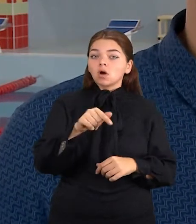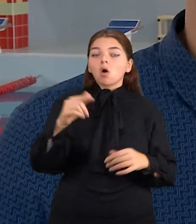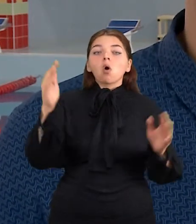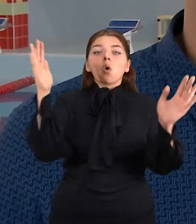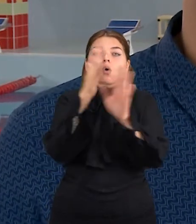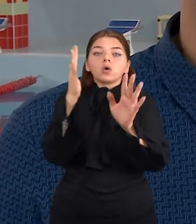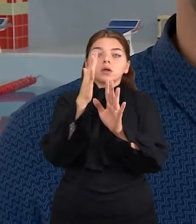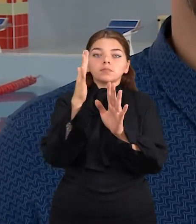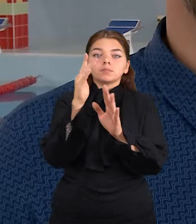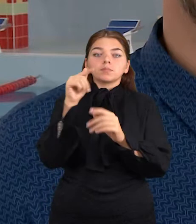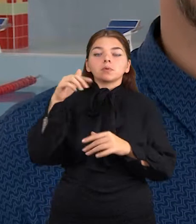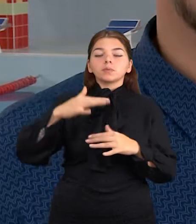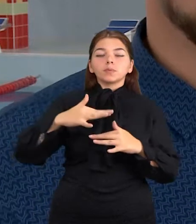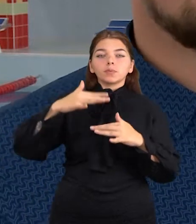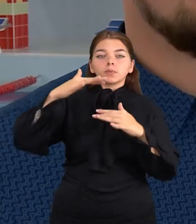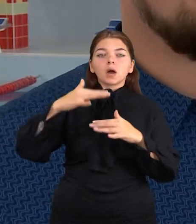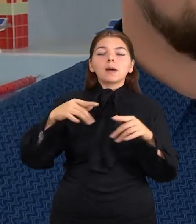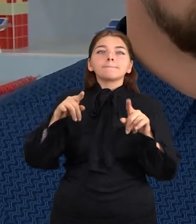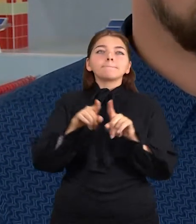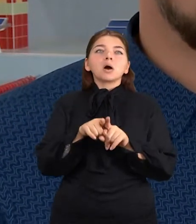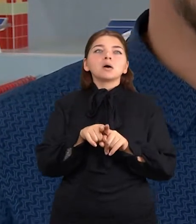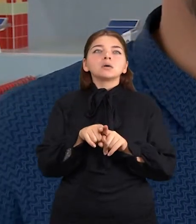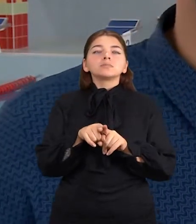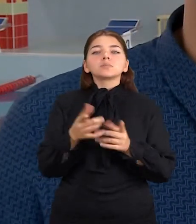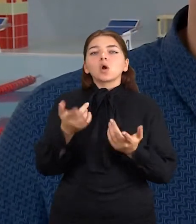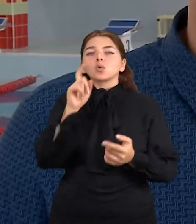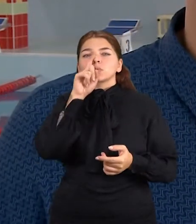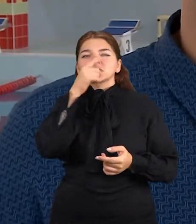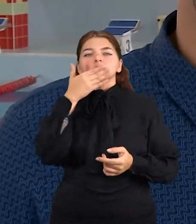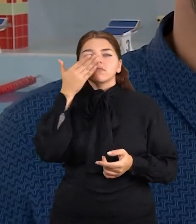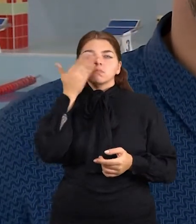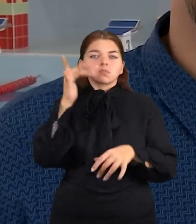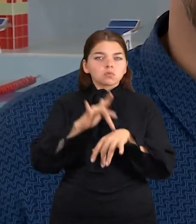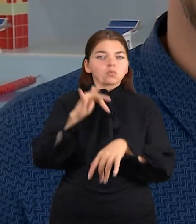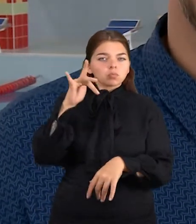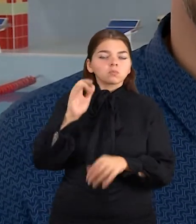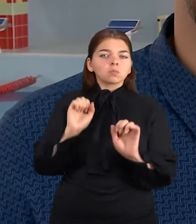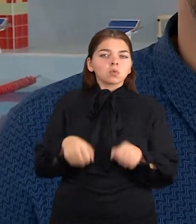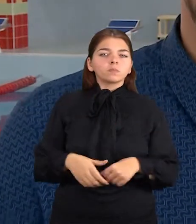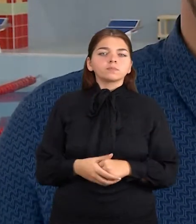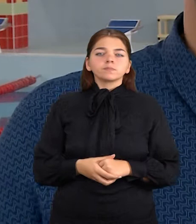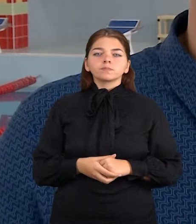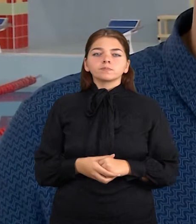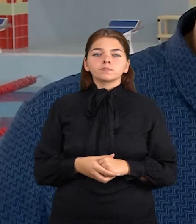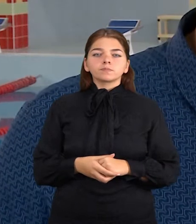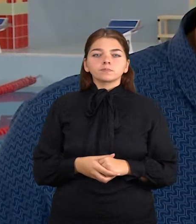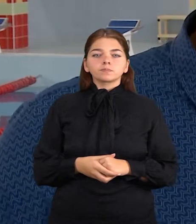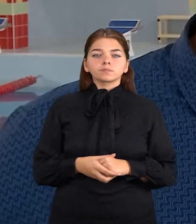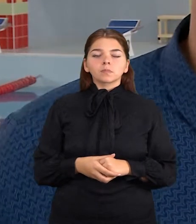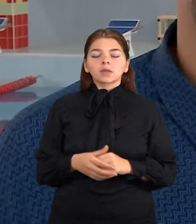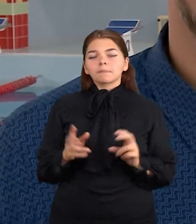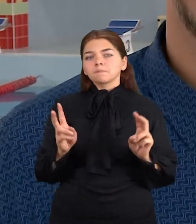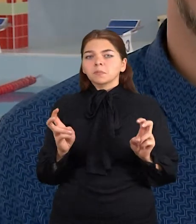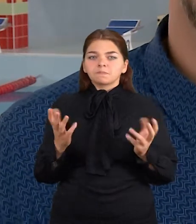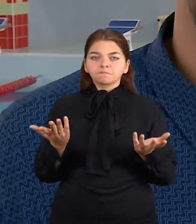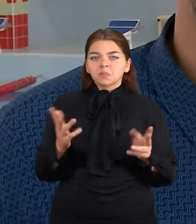susidaro panašus į rūkšties kvapą koncentratas, taip pavadinkime.